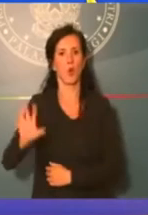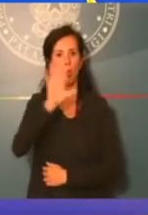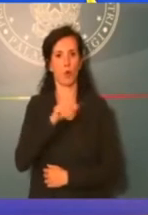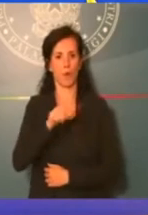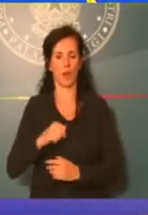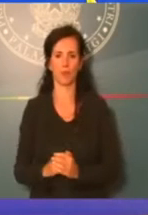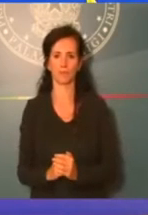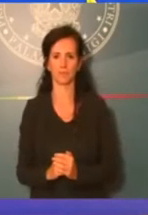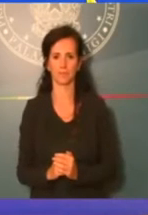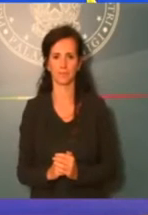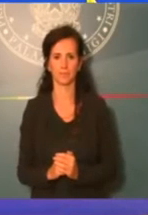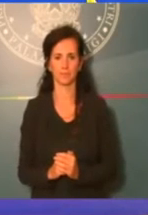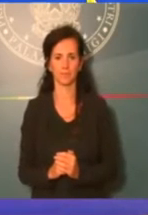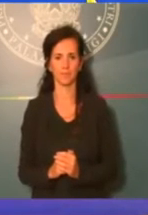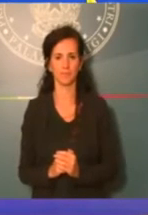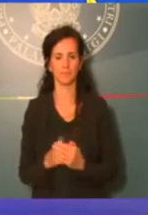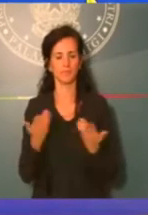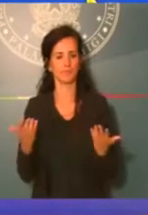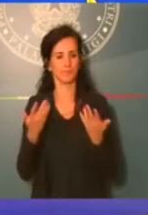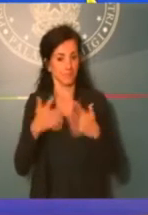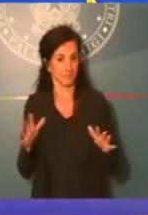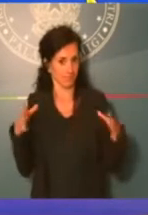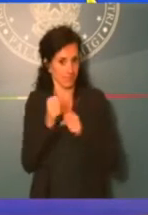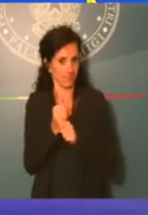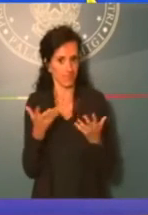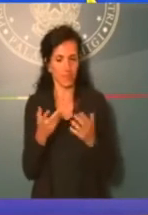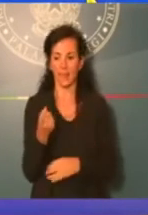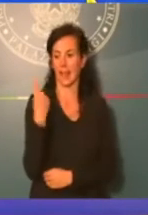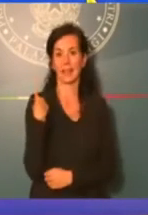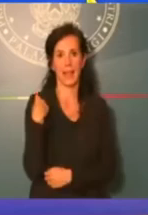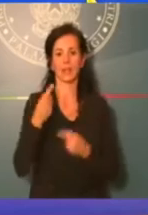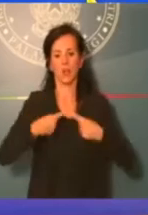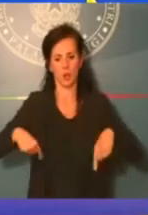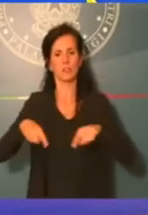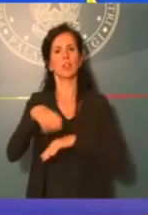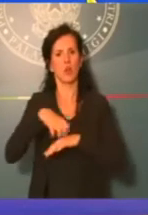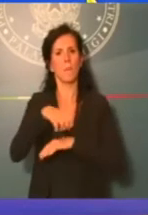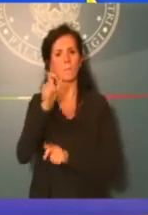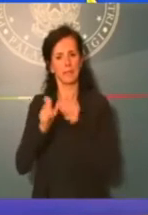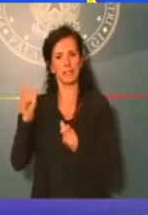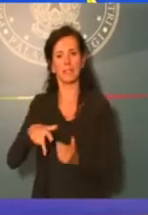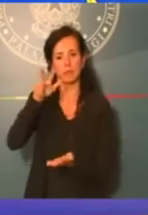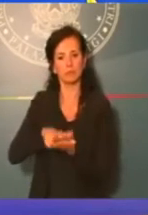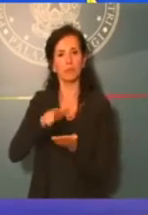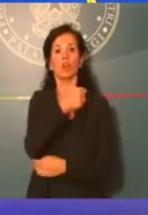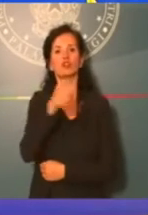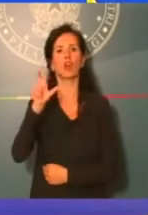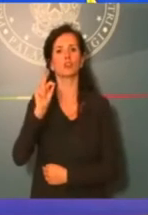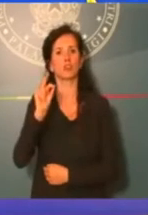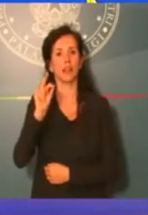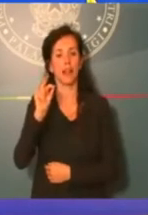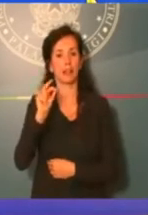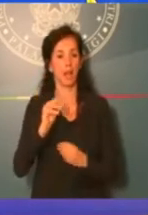Concludo su questo punto annunciando che ieri in Consiglio dei Ministri abbiamo anche approvato l'elenco di 130 opere